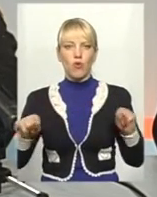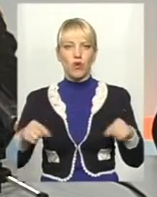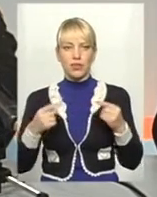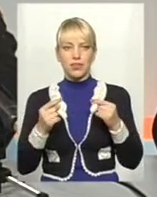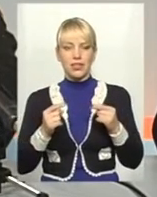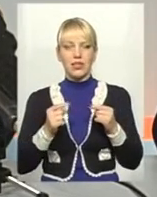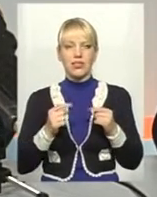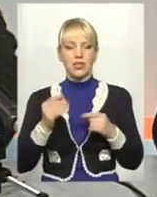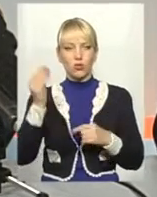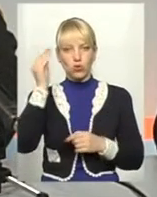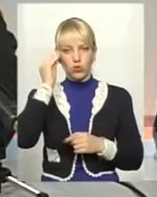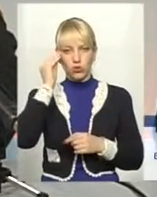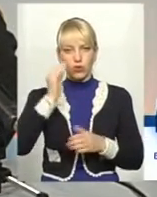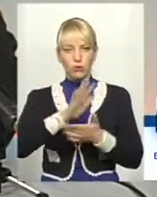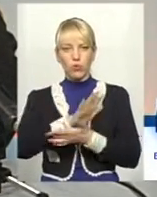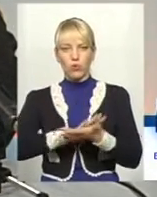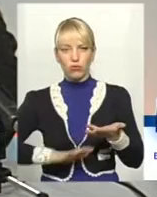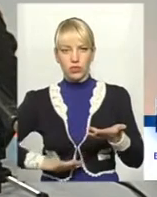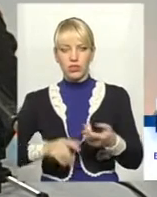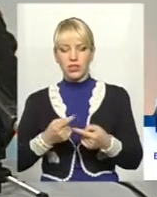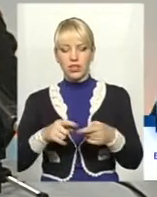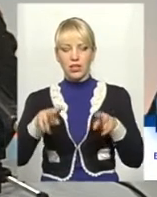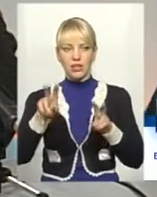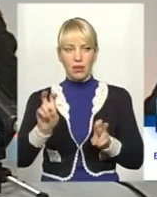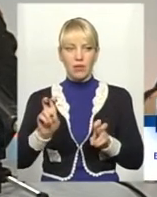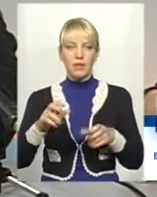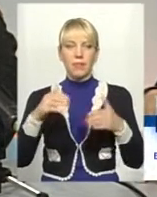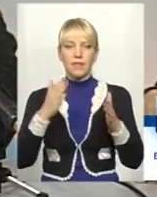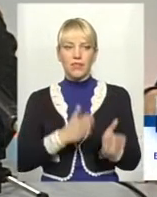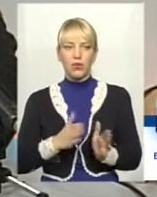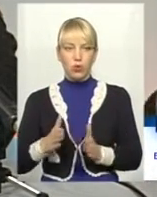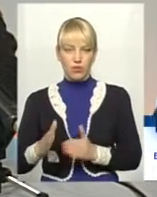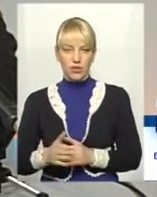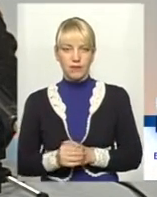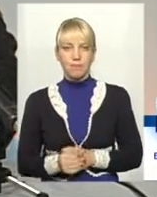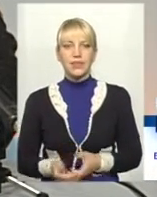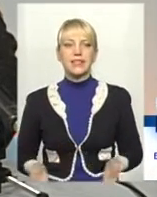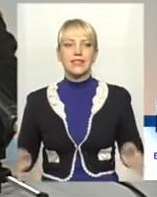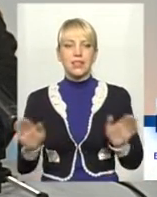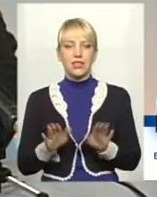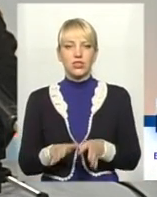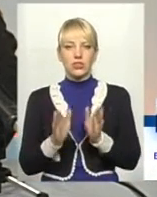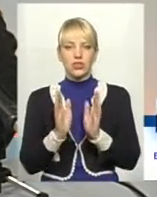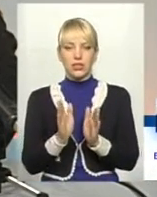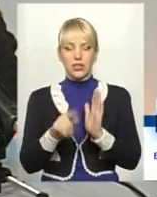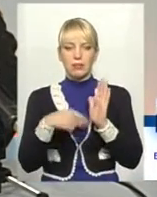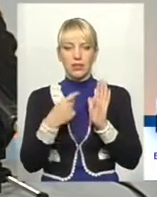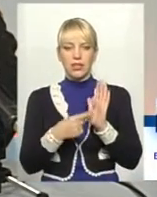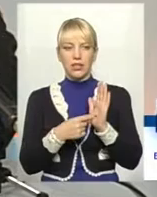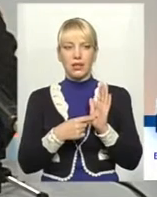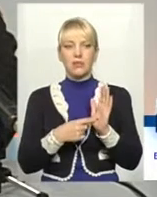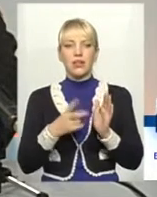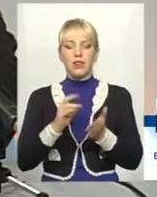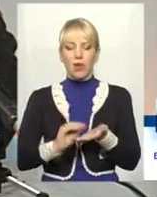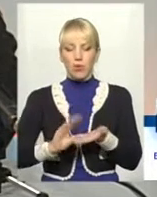точки зору продовження цієї теми врегулювано. Залишилось тільки питання накопічення